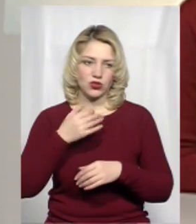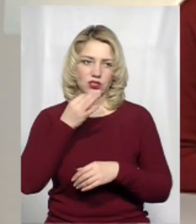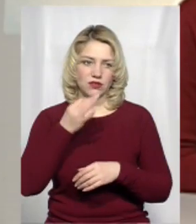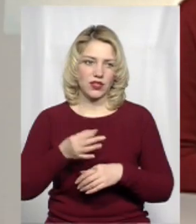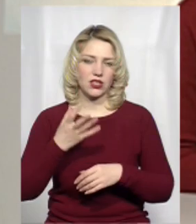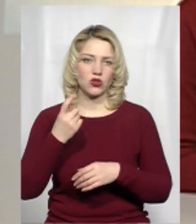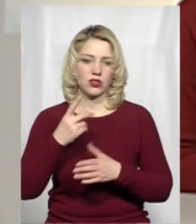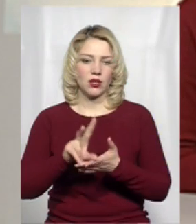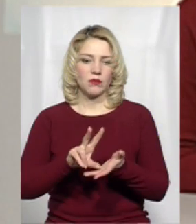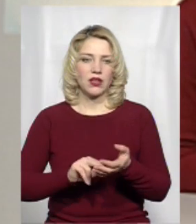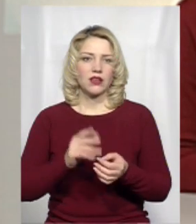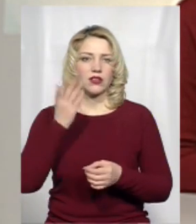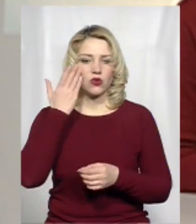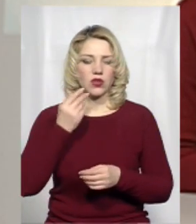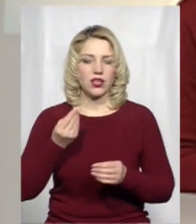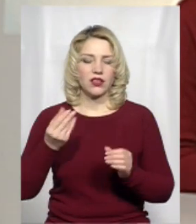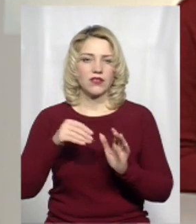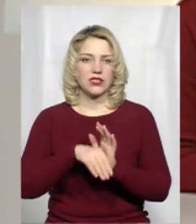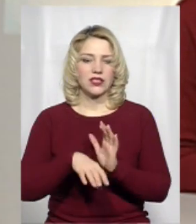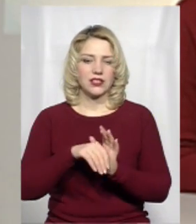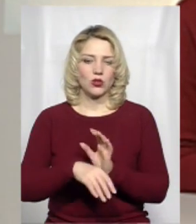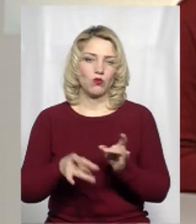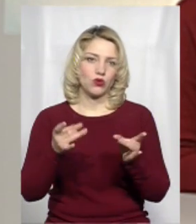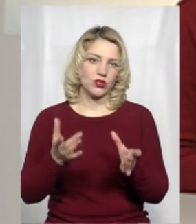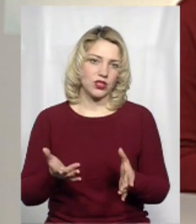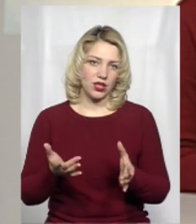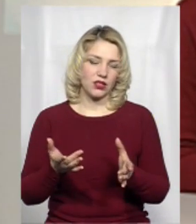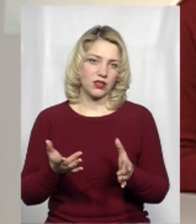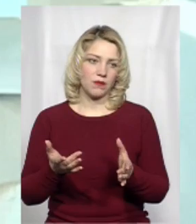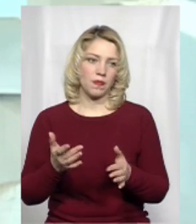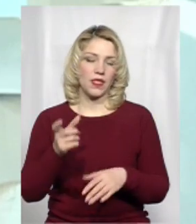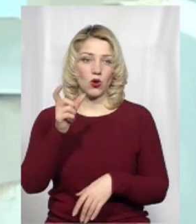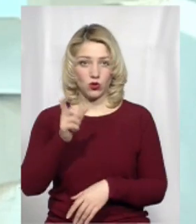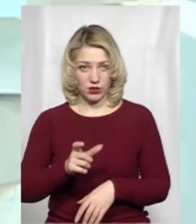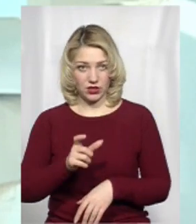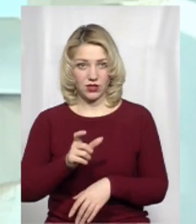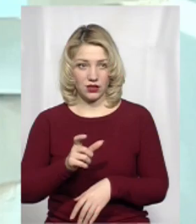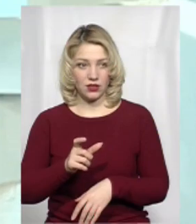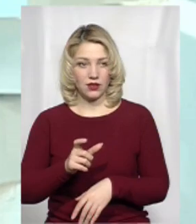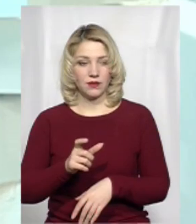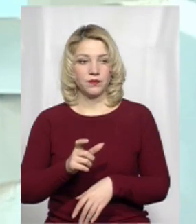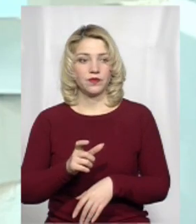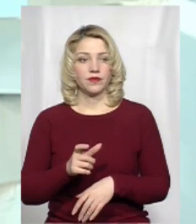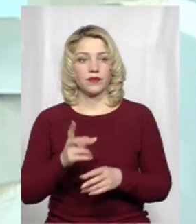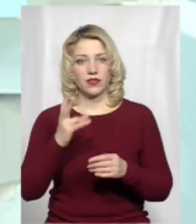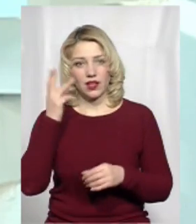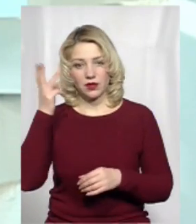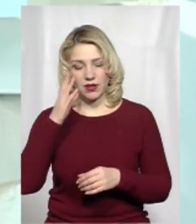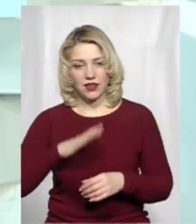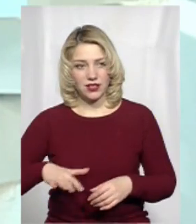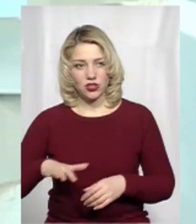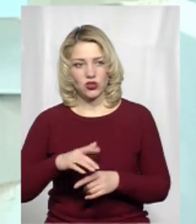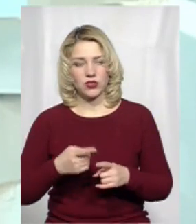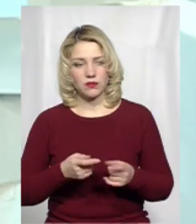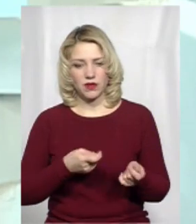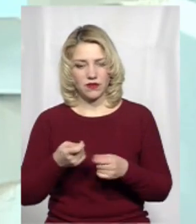приклад такий, коли інвестицію простий громадянин сюди на Хмельниччину приніс.